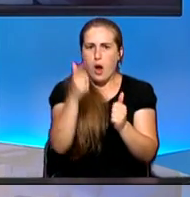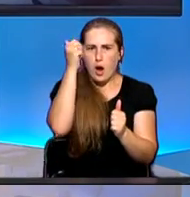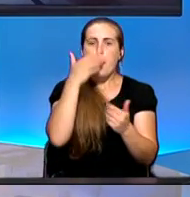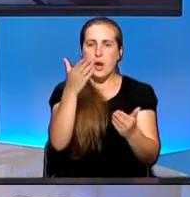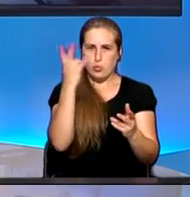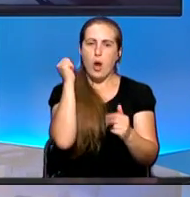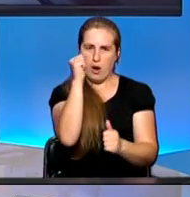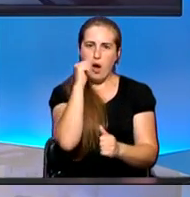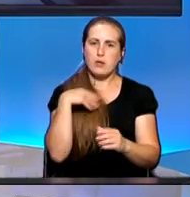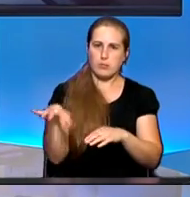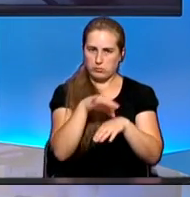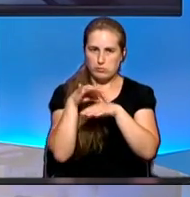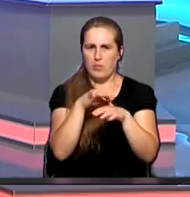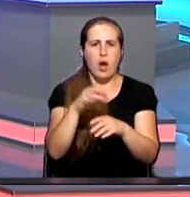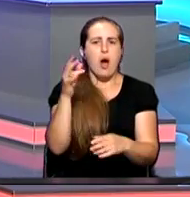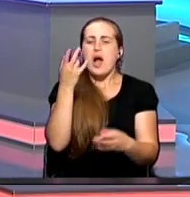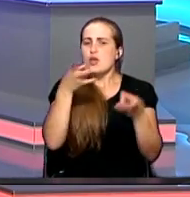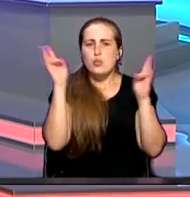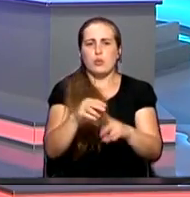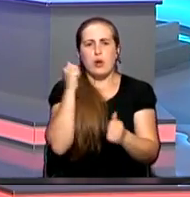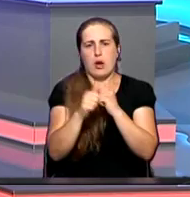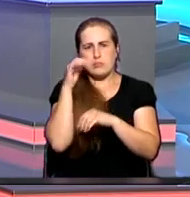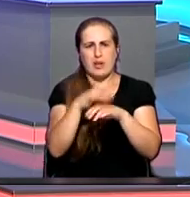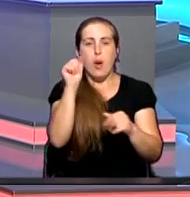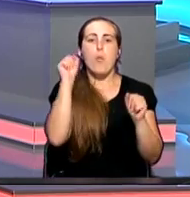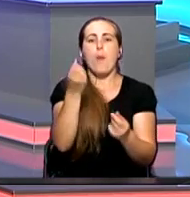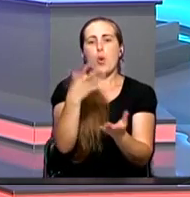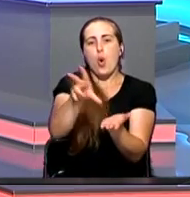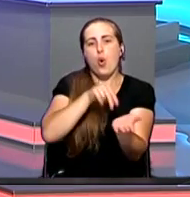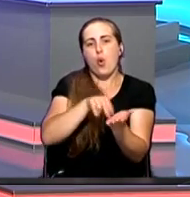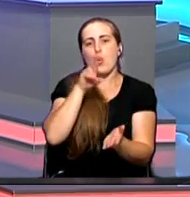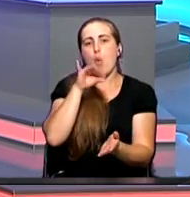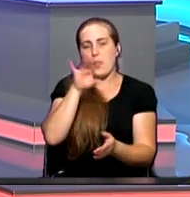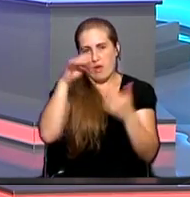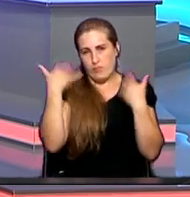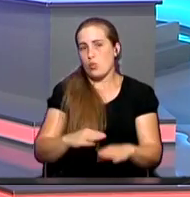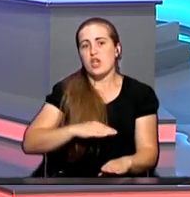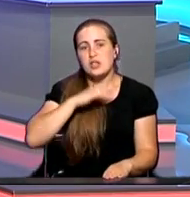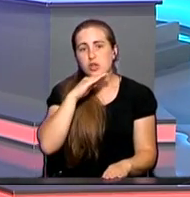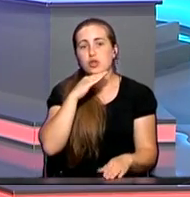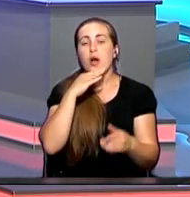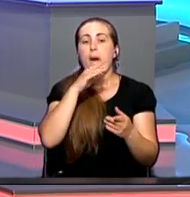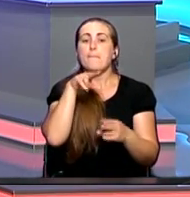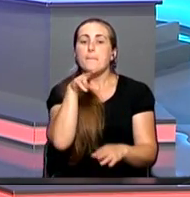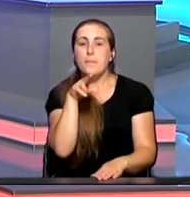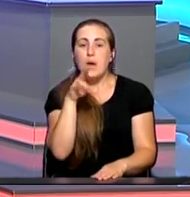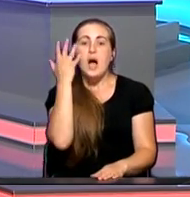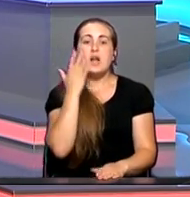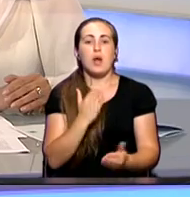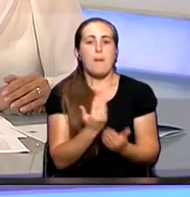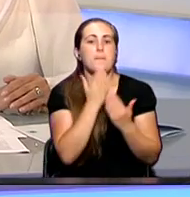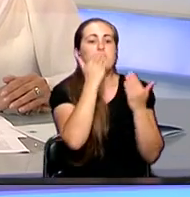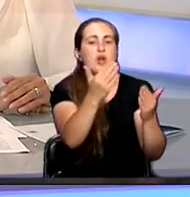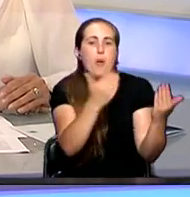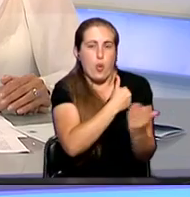необходимости с собой его носить? Нет необходимости, можно иметь копию полиса, этого достаточно. То есть вы должны при обращении